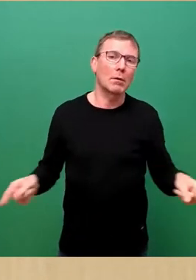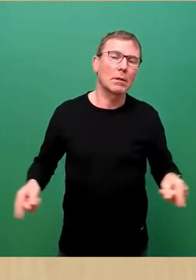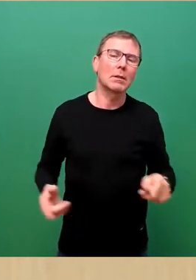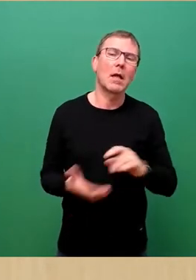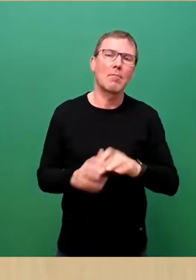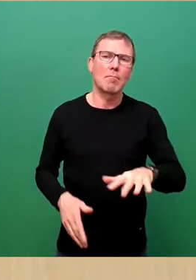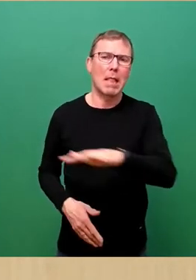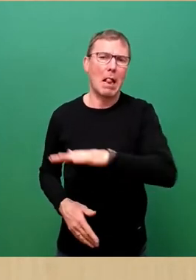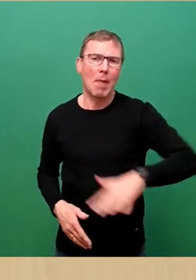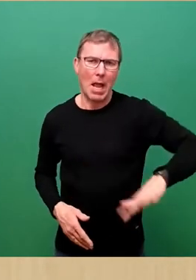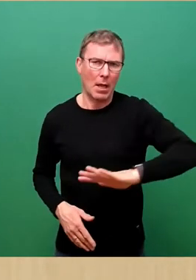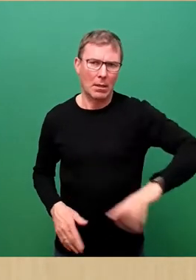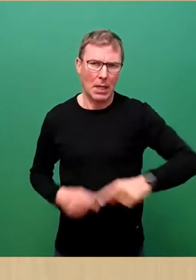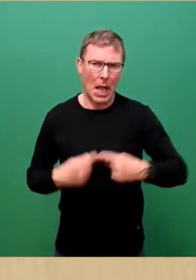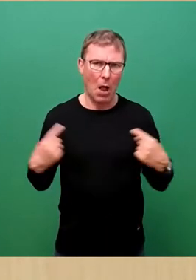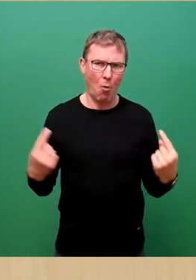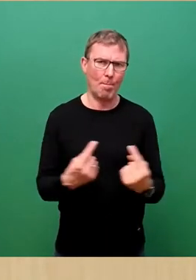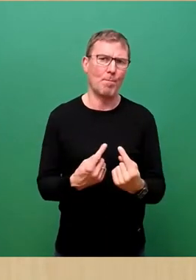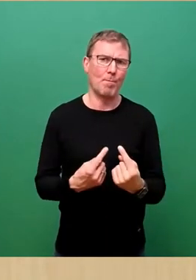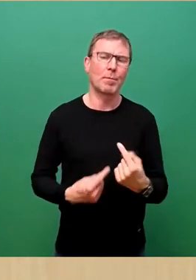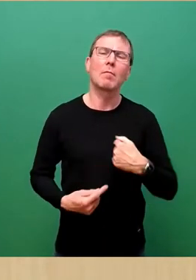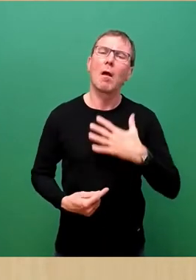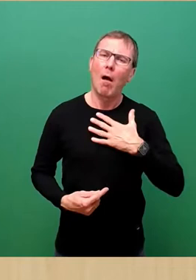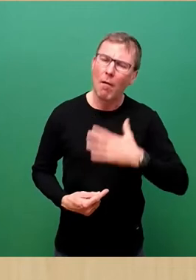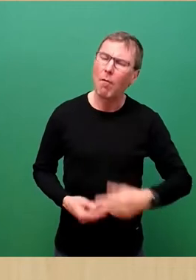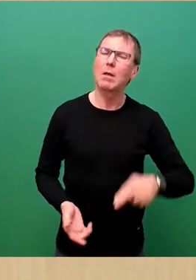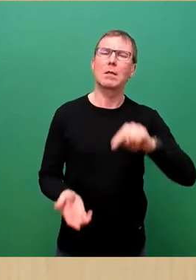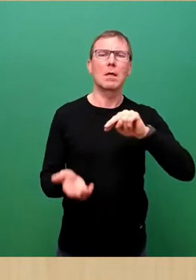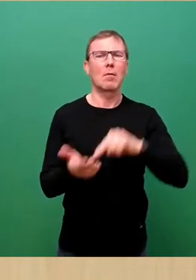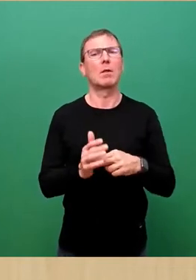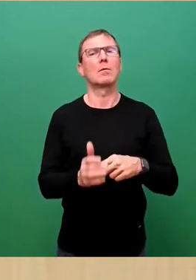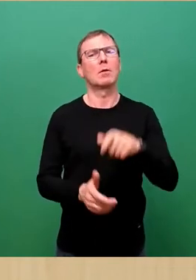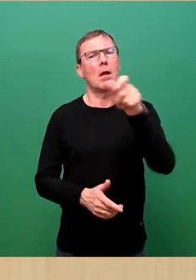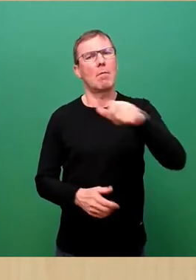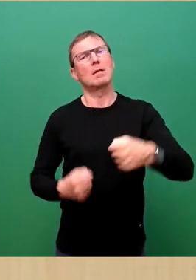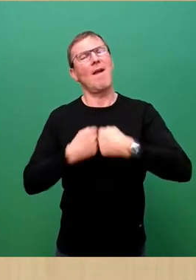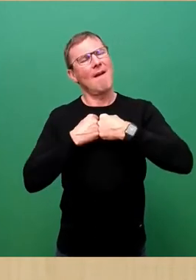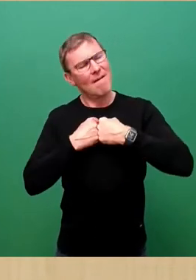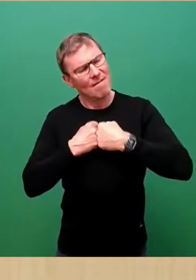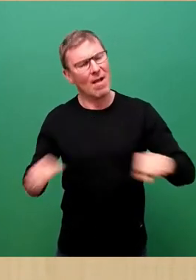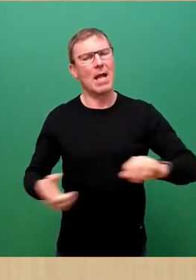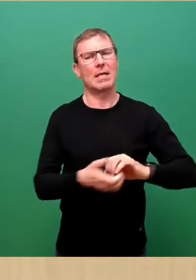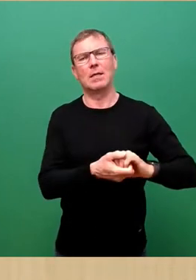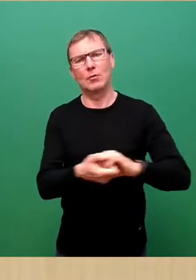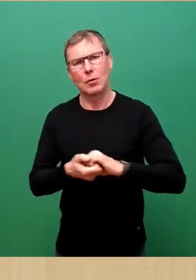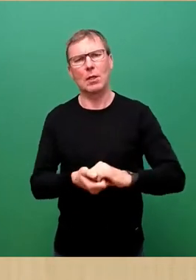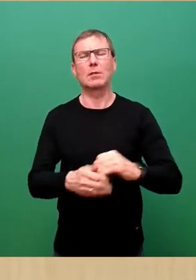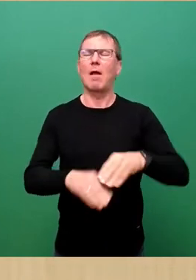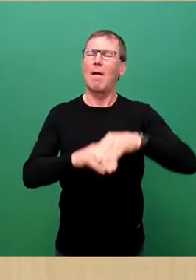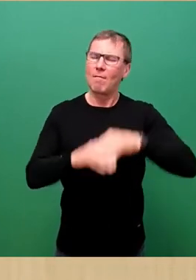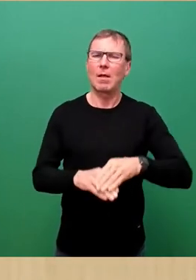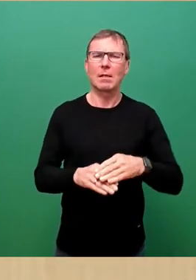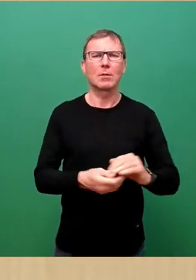Wir wollen eine Politik, die Menschen frei und solidarisch in friedlicher Nachbarschaft leben lässt.